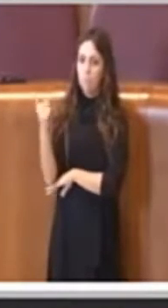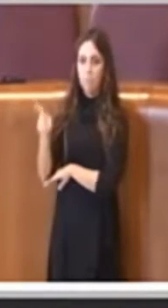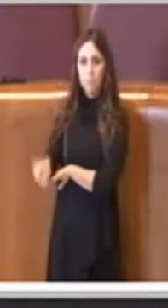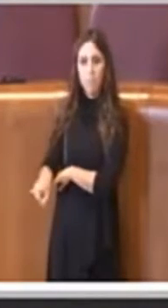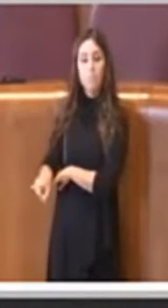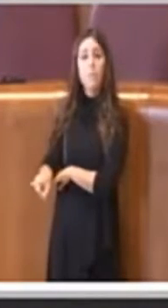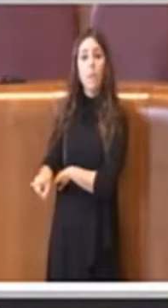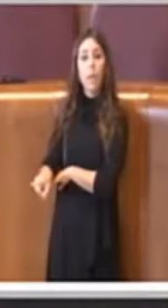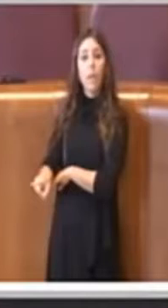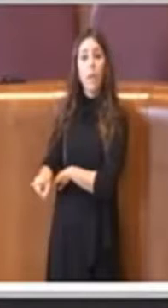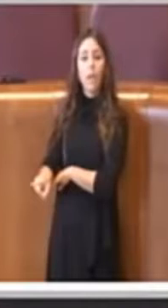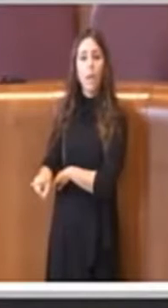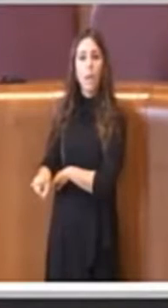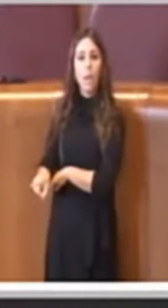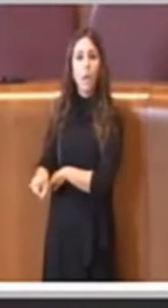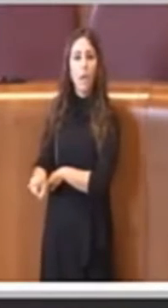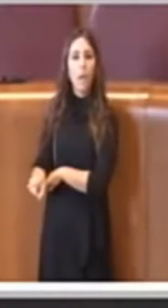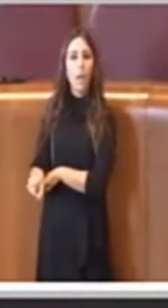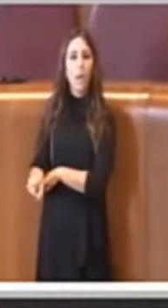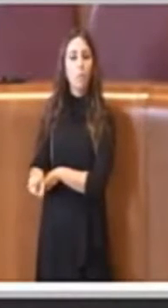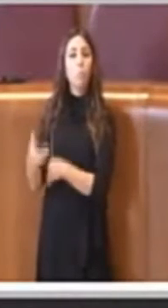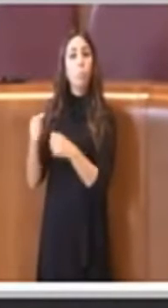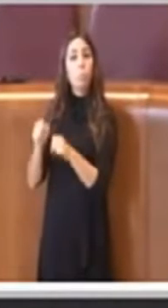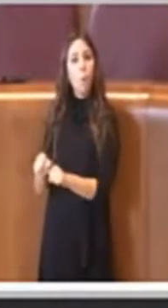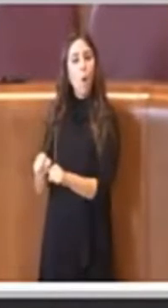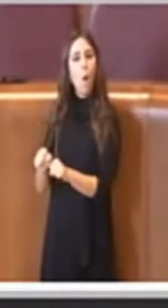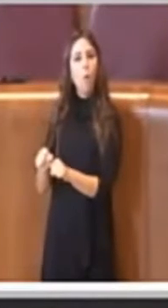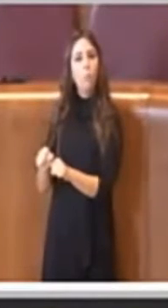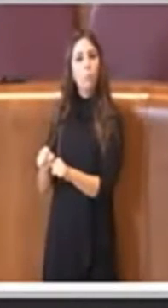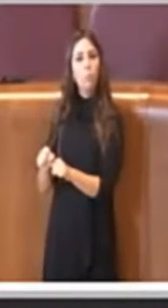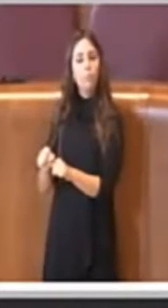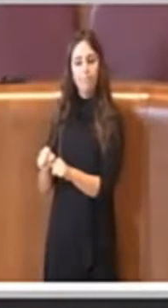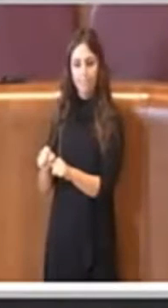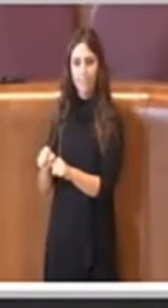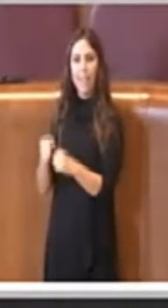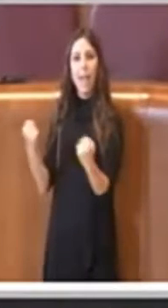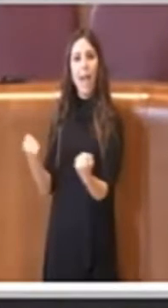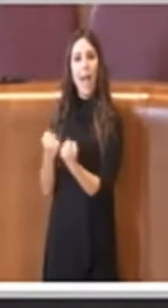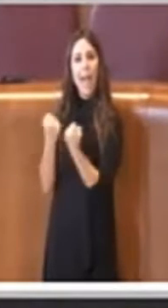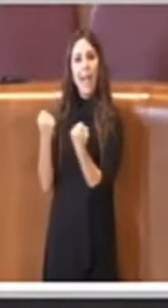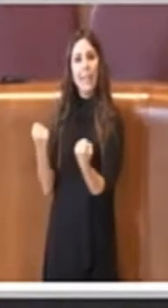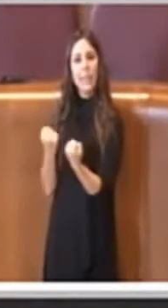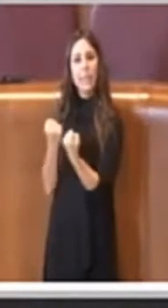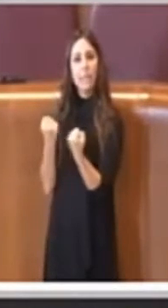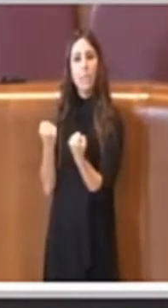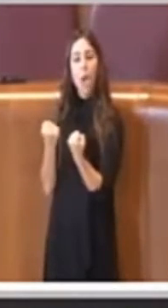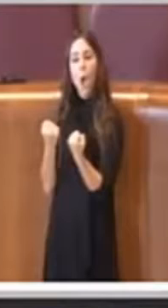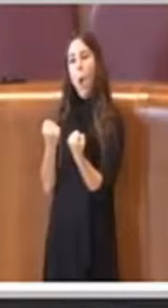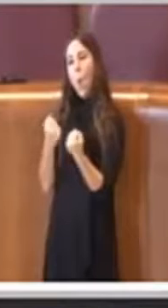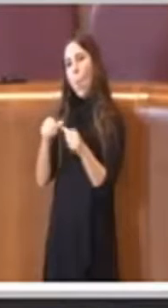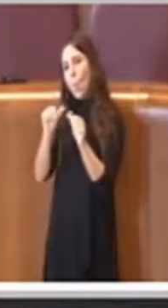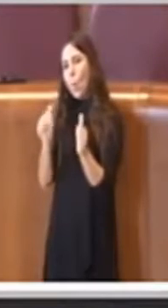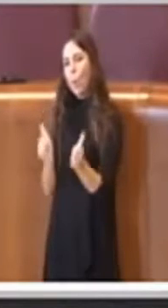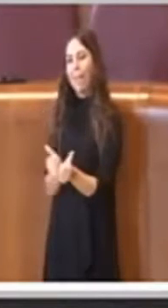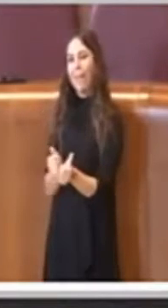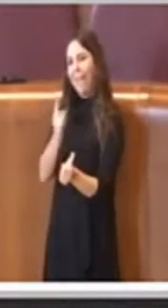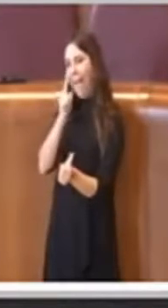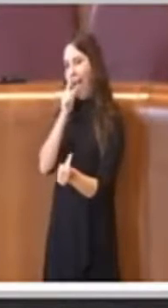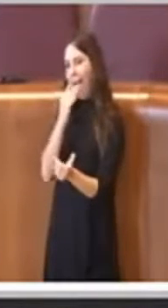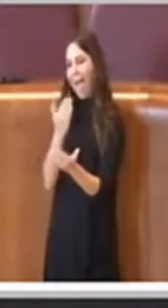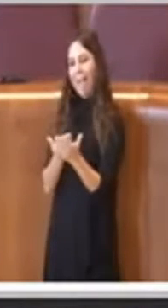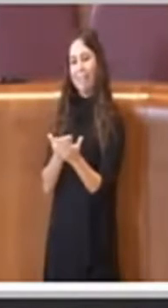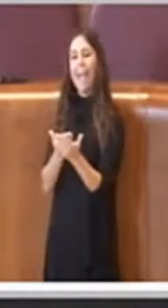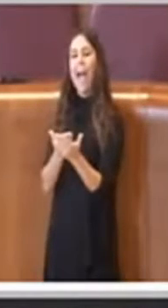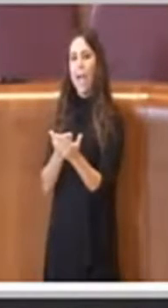anche che la dimane possa svolgere l'attività nella maniera più consona e